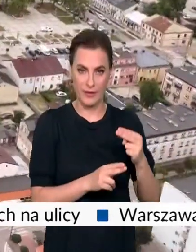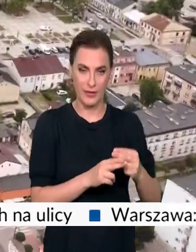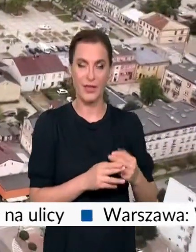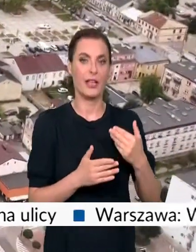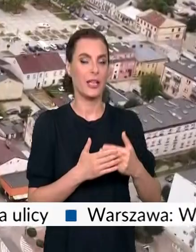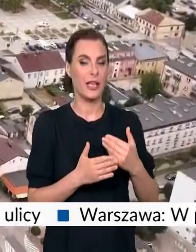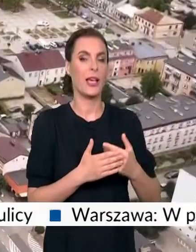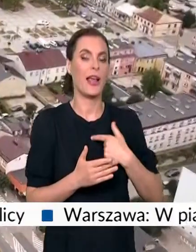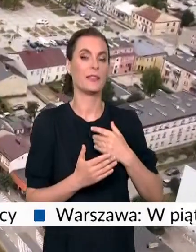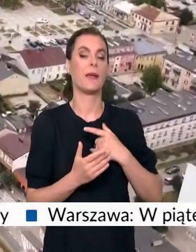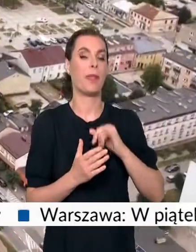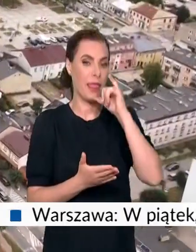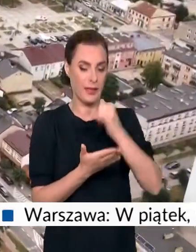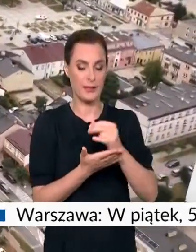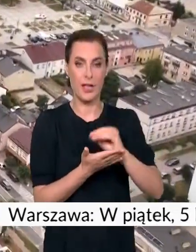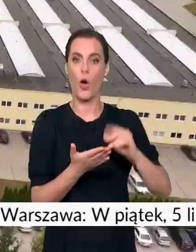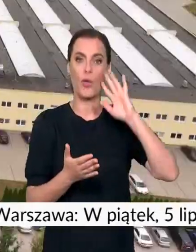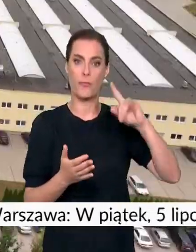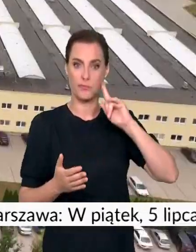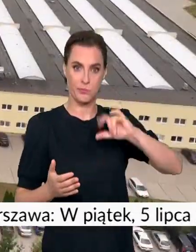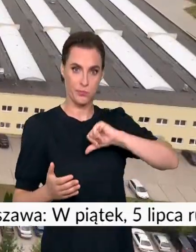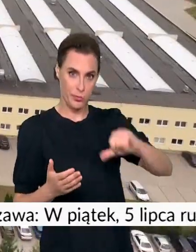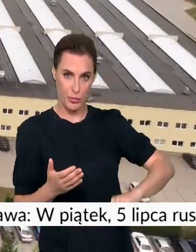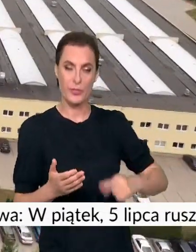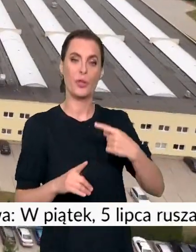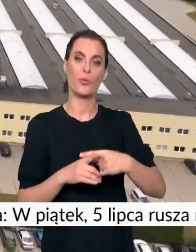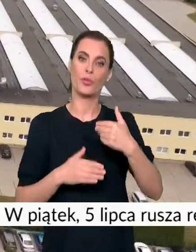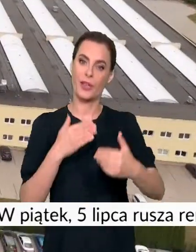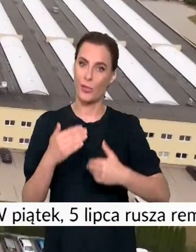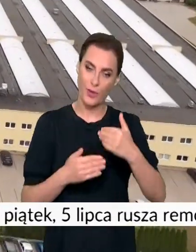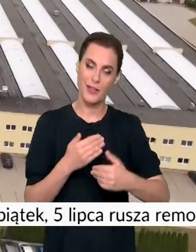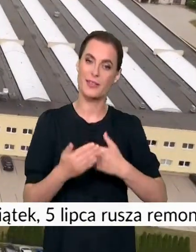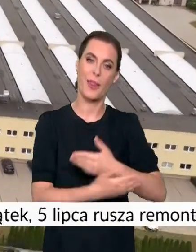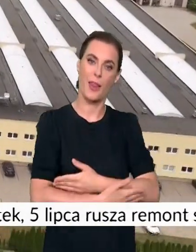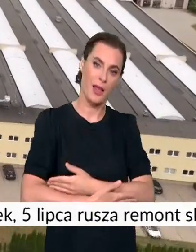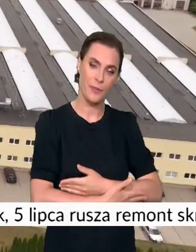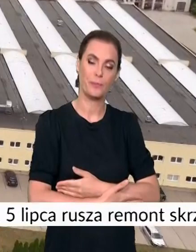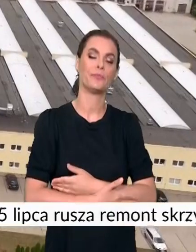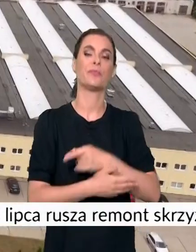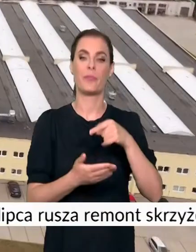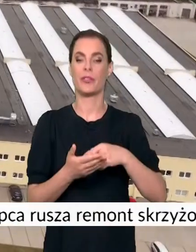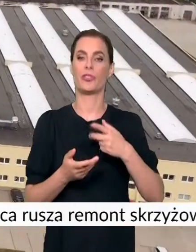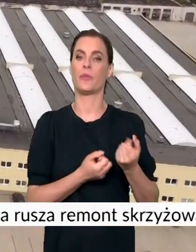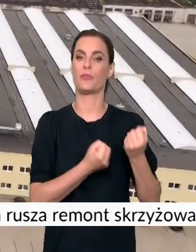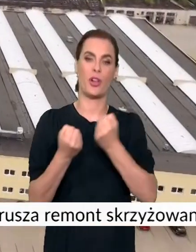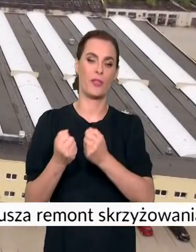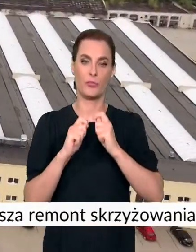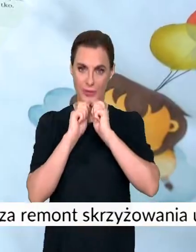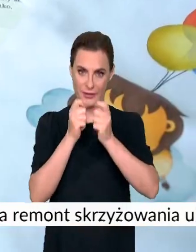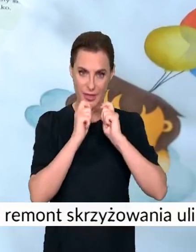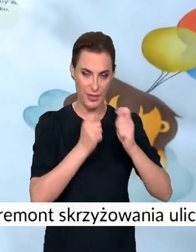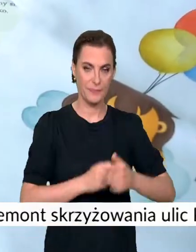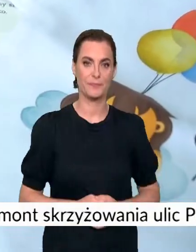przyjemnością wraz z listem od pana burmistrza i z gratulacjami dla malucha Nasielszczaka będziemy przekazywać te